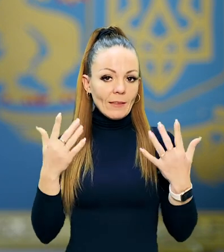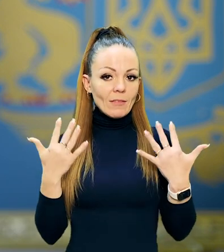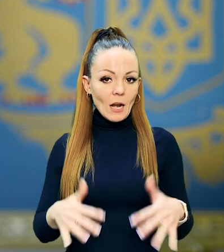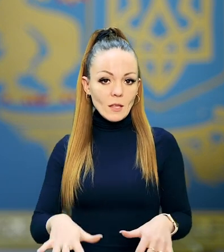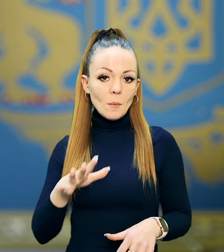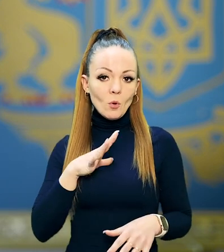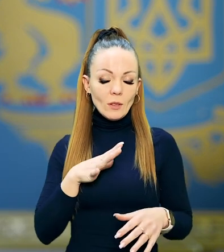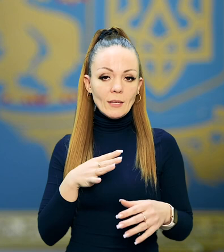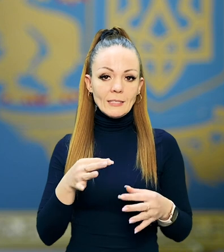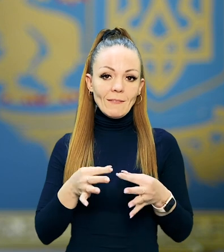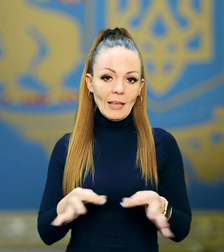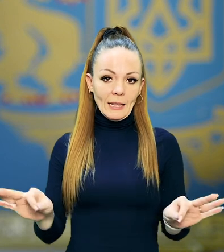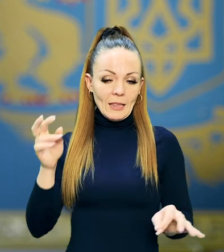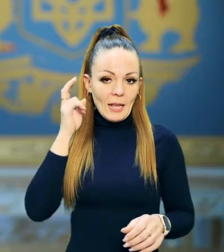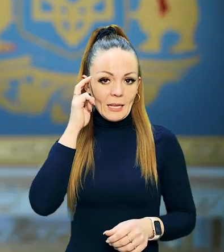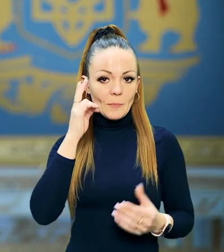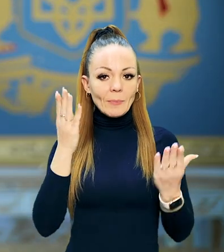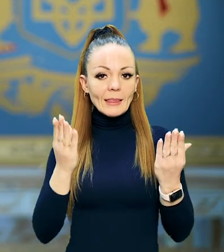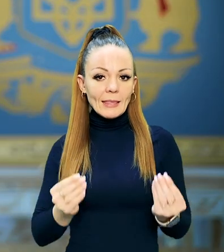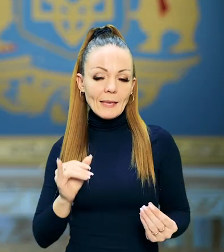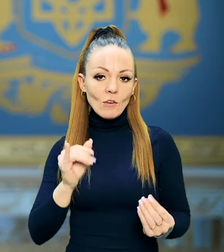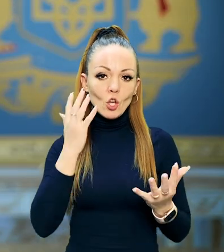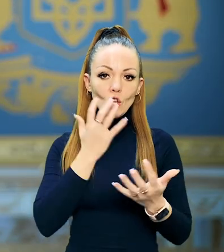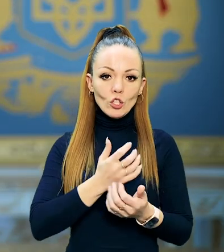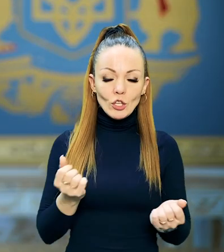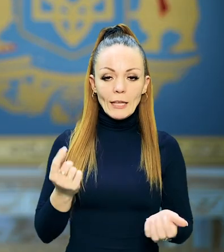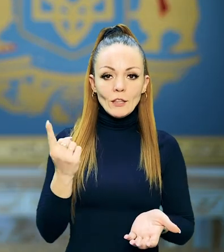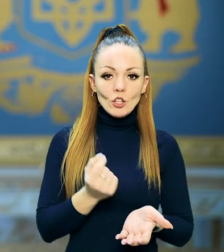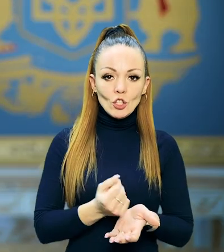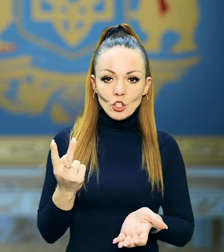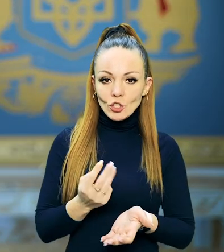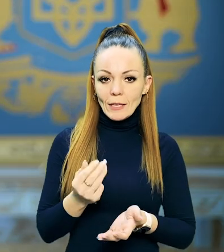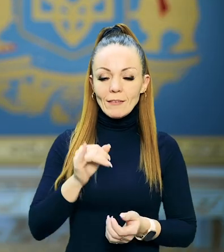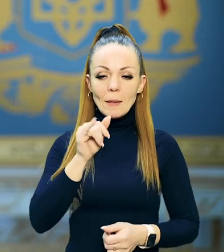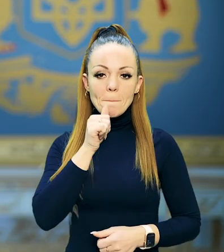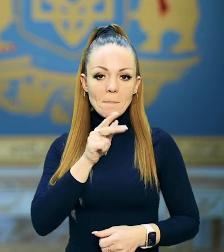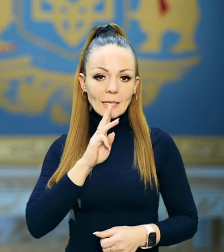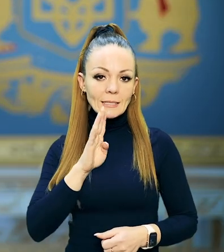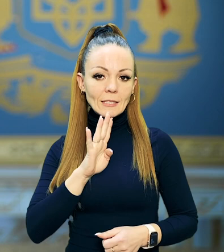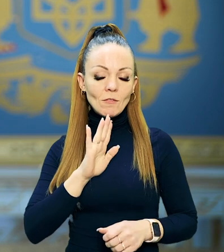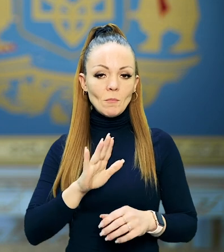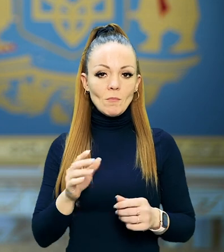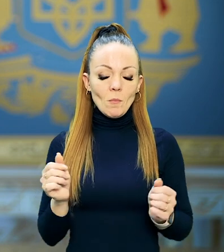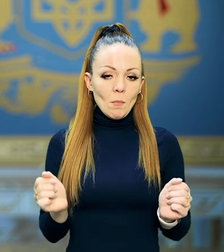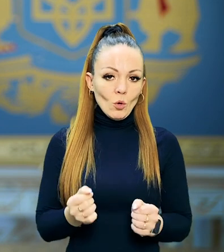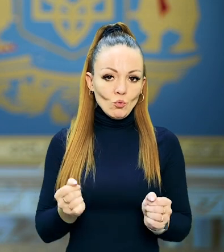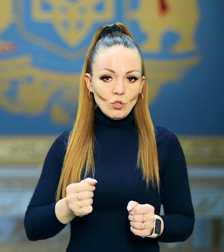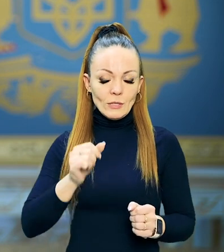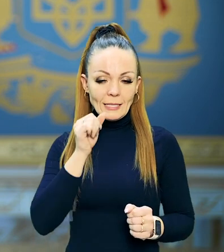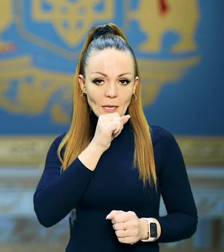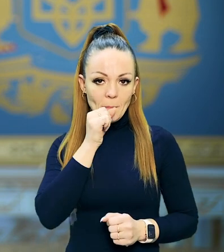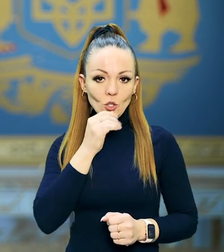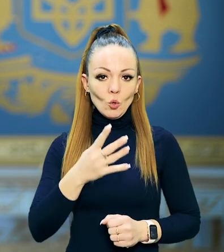втрат було звільнено Київ. Днів і ночей, тижнів і місяців пекучої зими